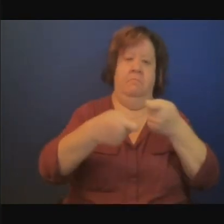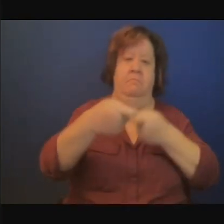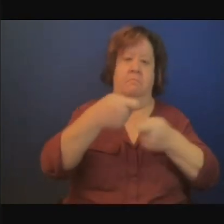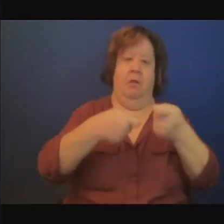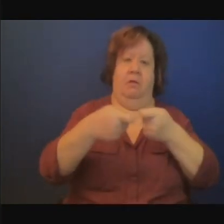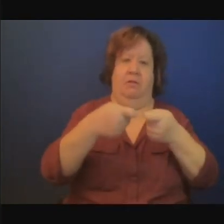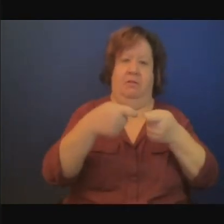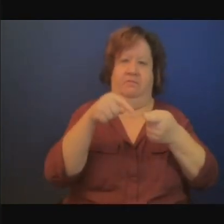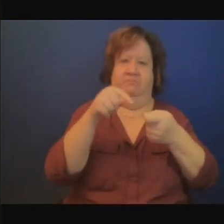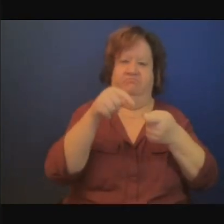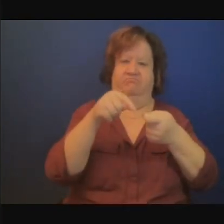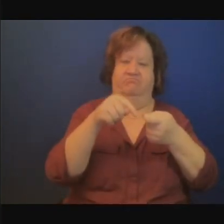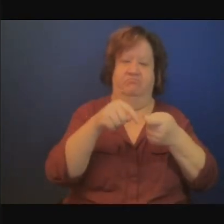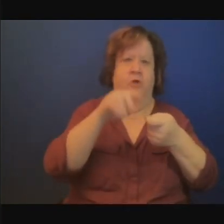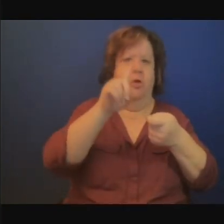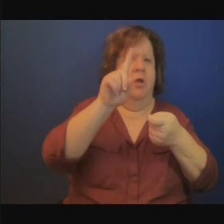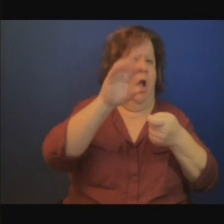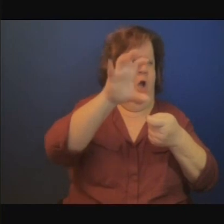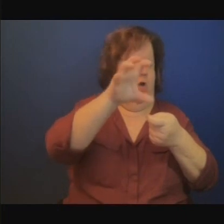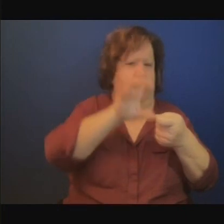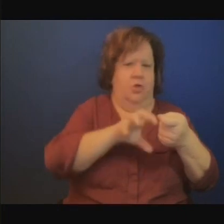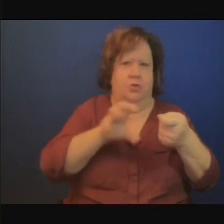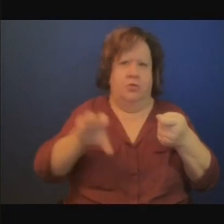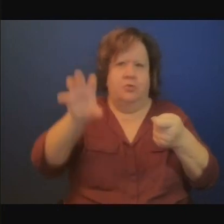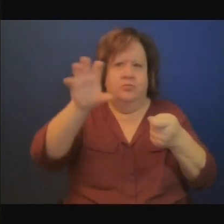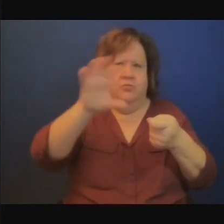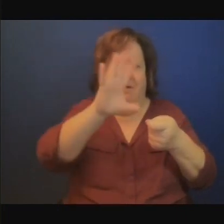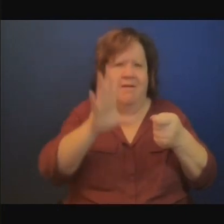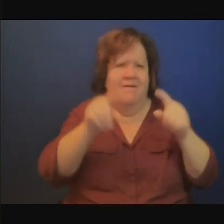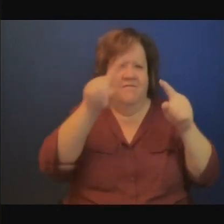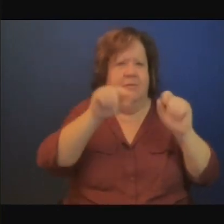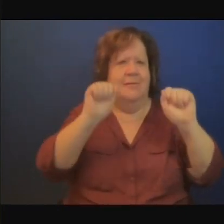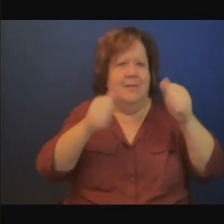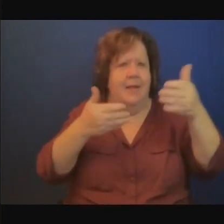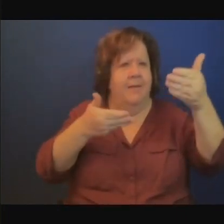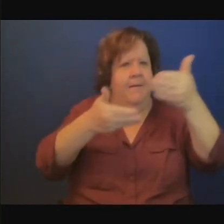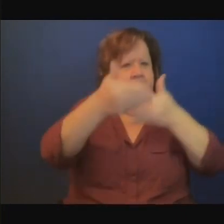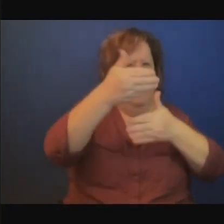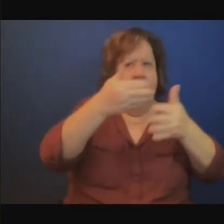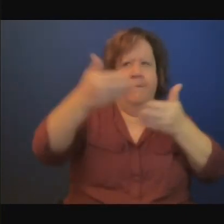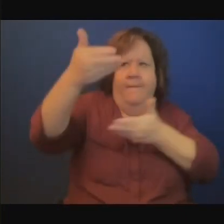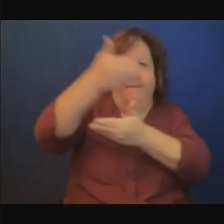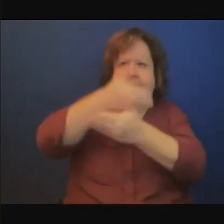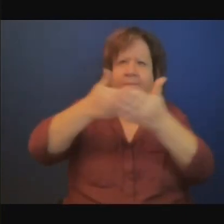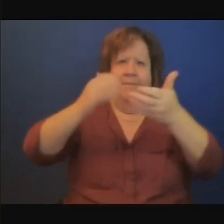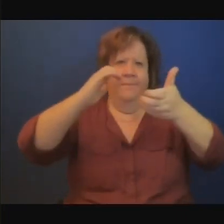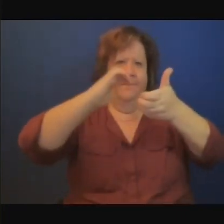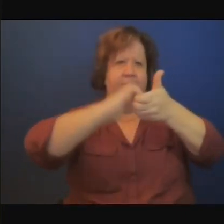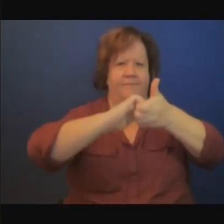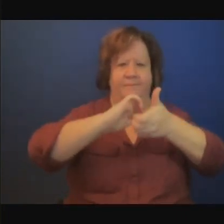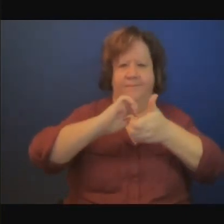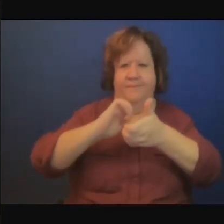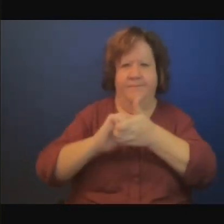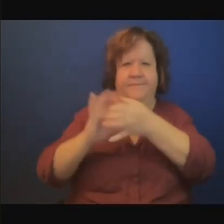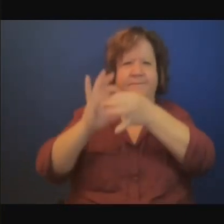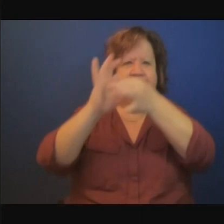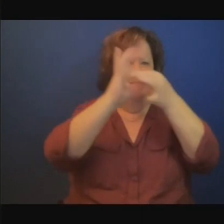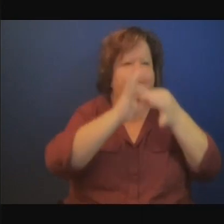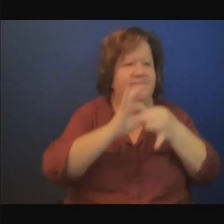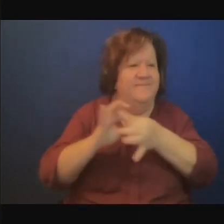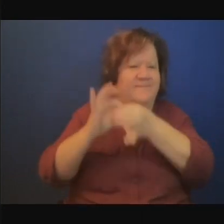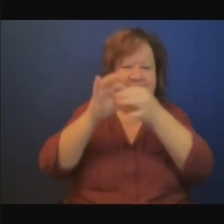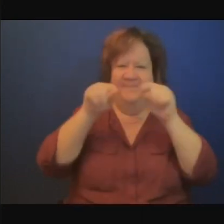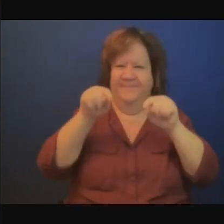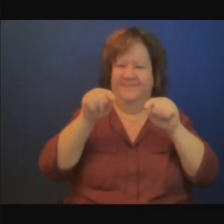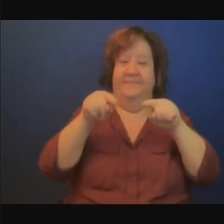être en état de partager et d'utiliser.'orateur a à nouveau été interrompu.